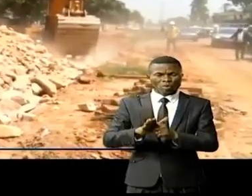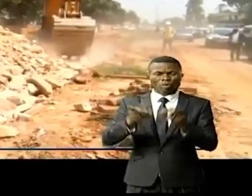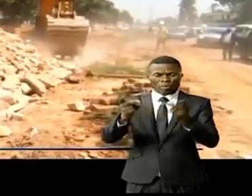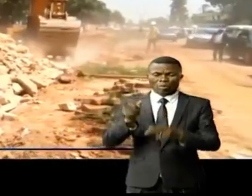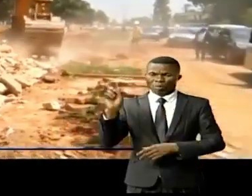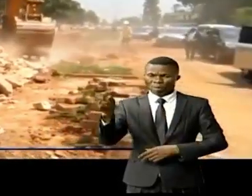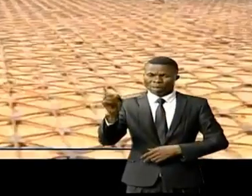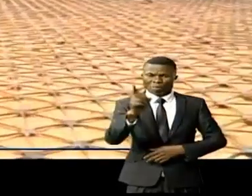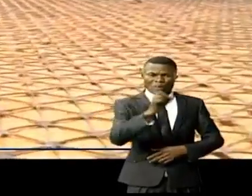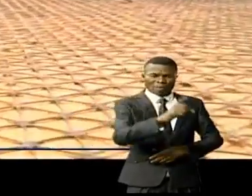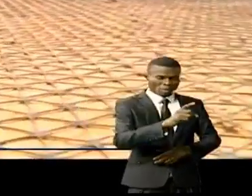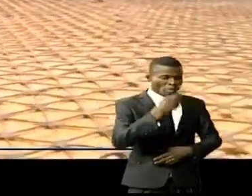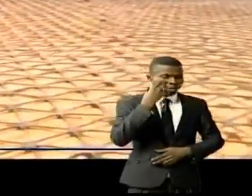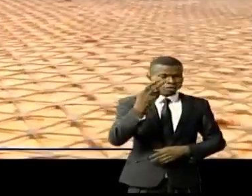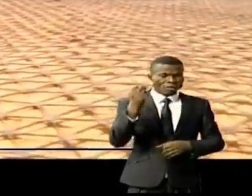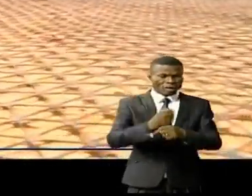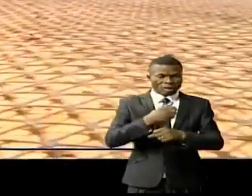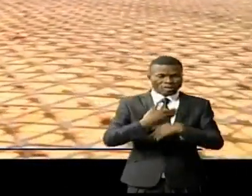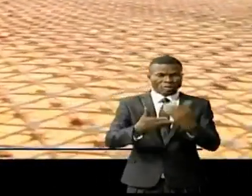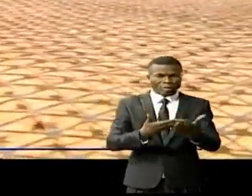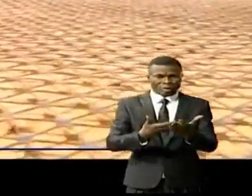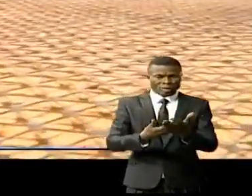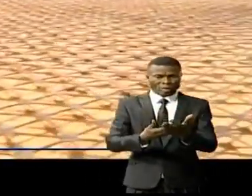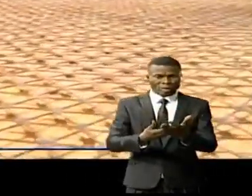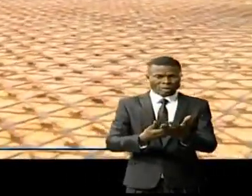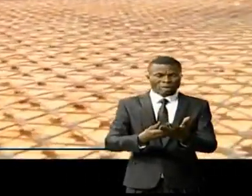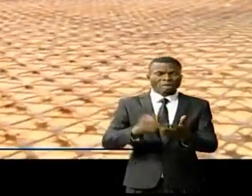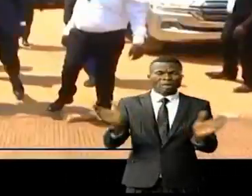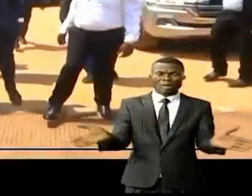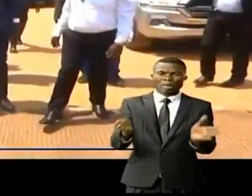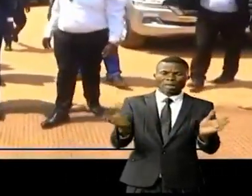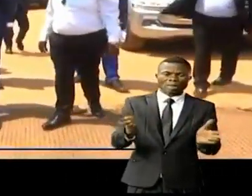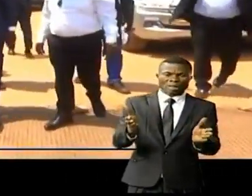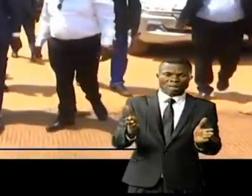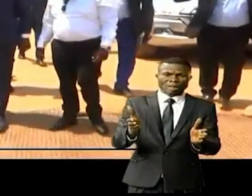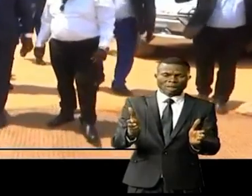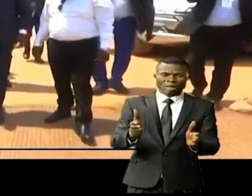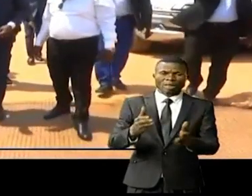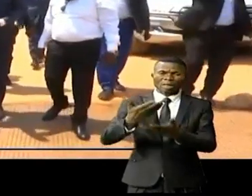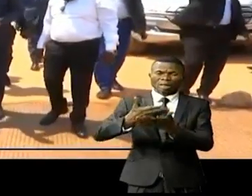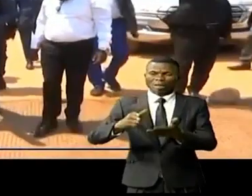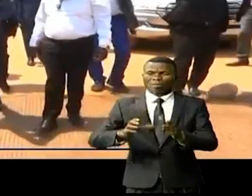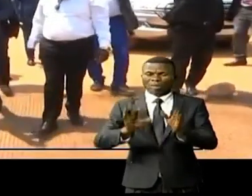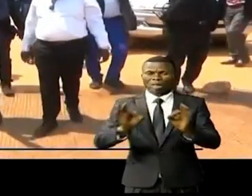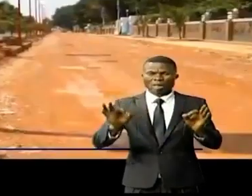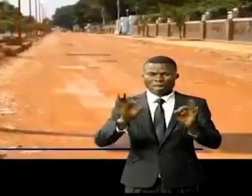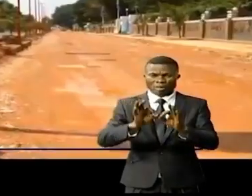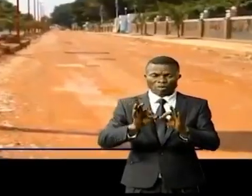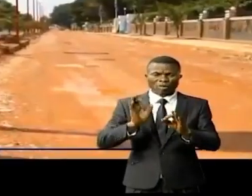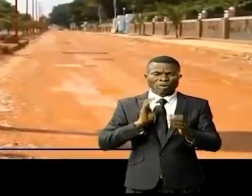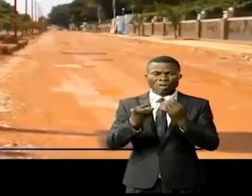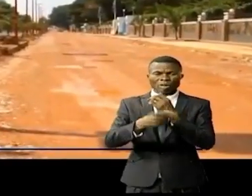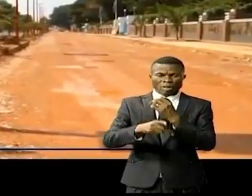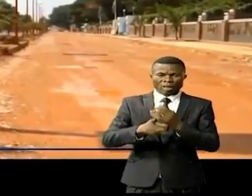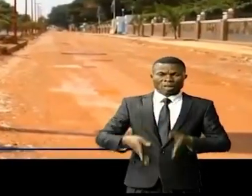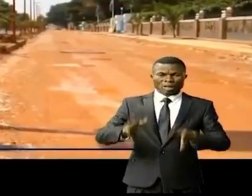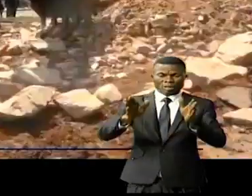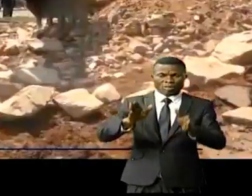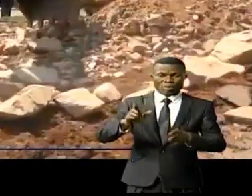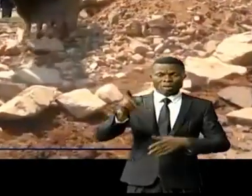exécutés. Sur l'avenue Sendoué, la structure y est renforcée. Une bonne partie est déjà achevée. Sur le boulevard Kamanyola, l'on